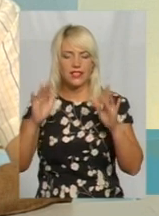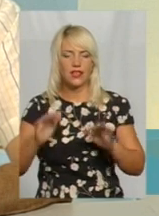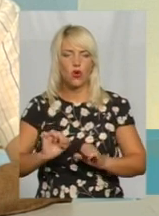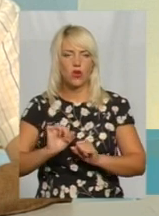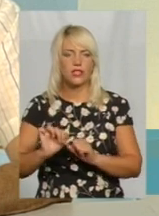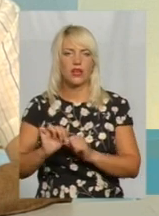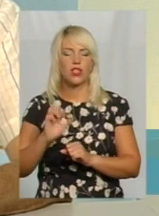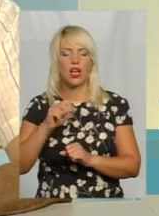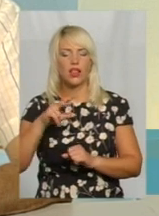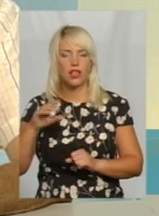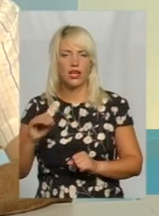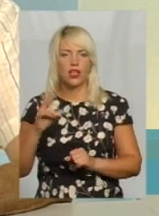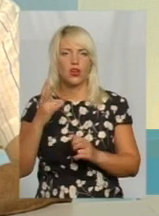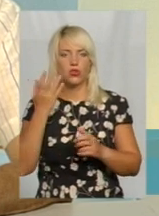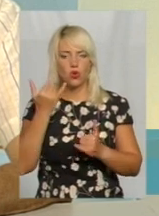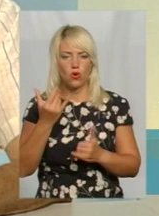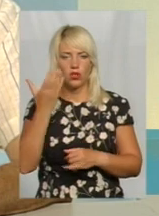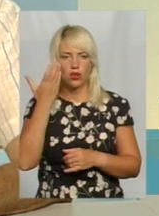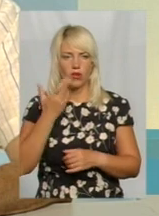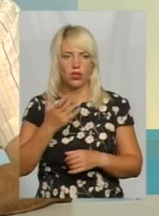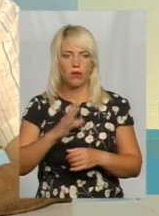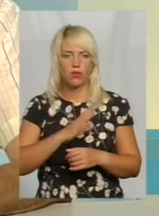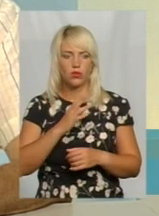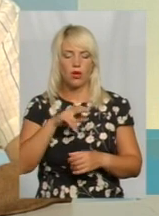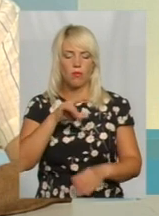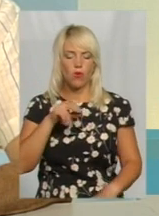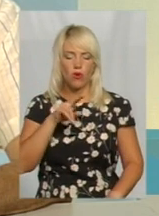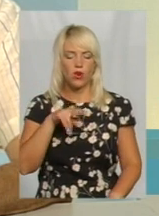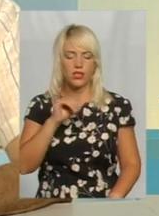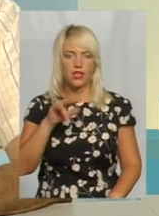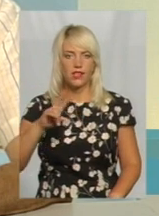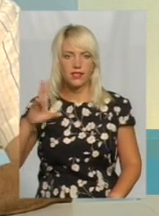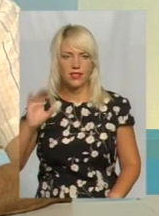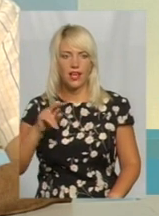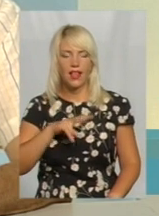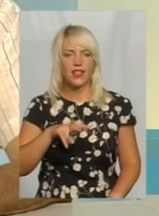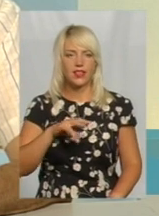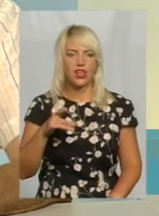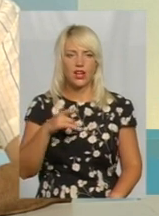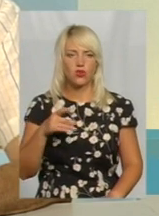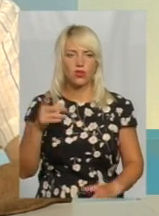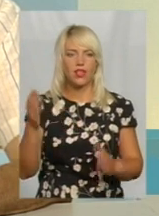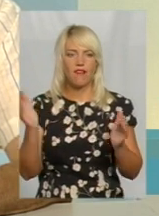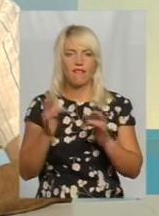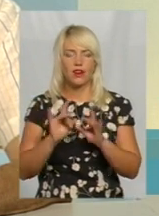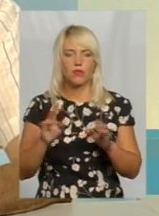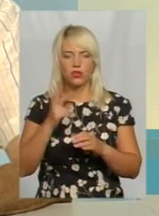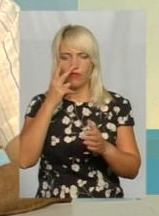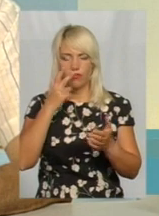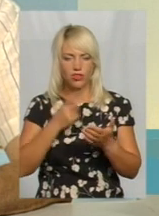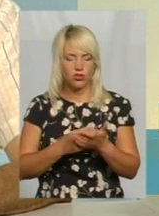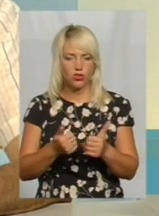Але сьогодні, будучи на Подільському, Литичівському районі, в репортажі, до речі, дуже гарно видно, коли